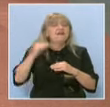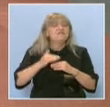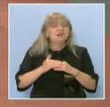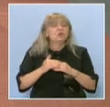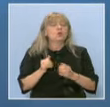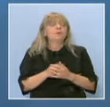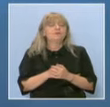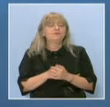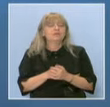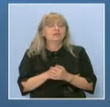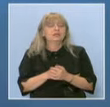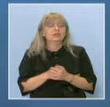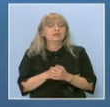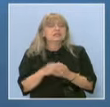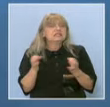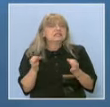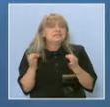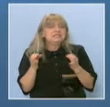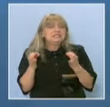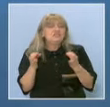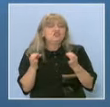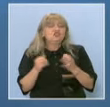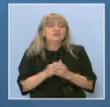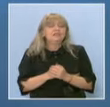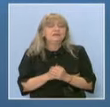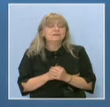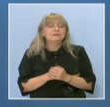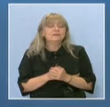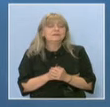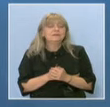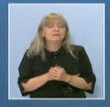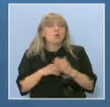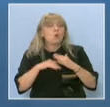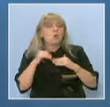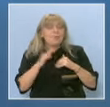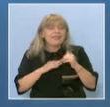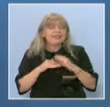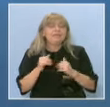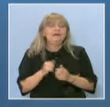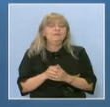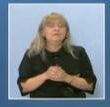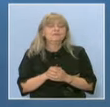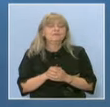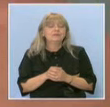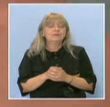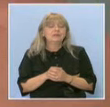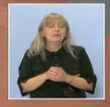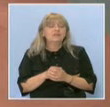специфичните умения и